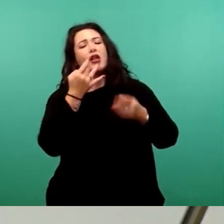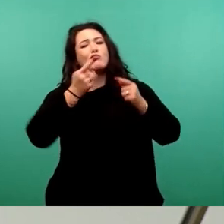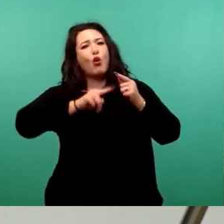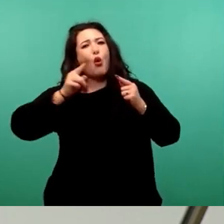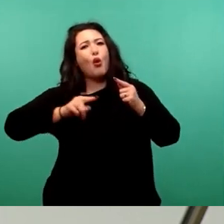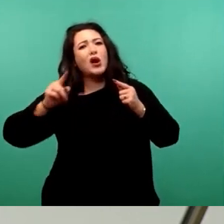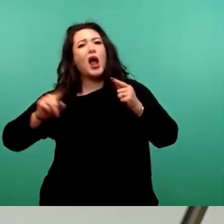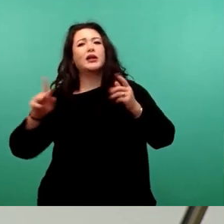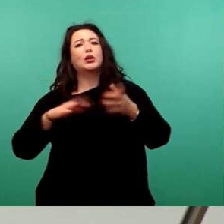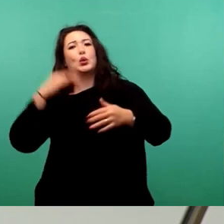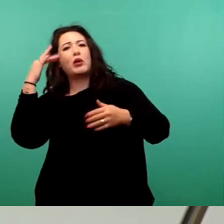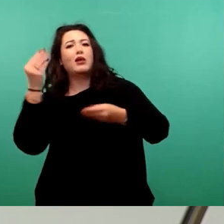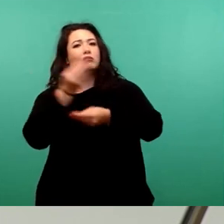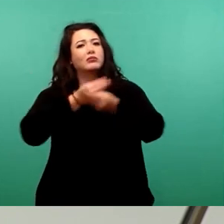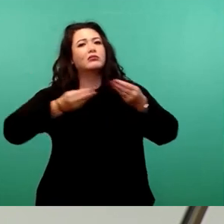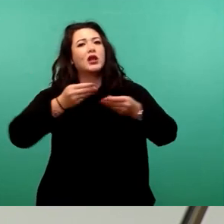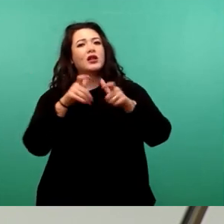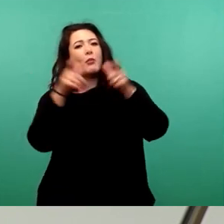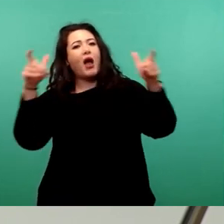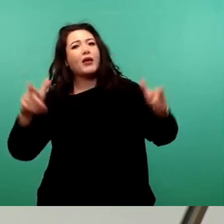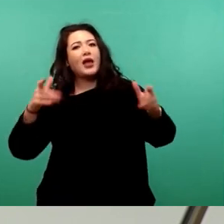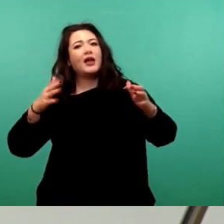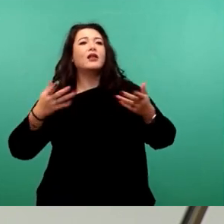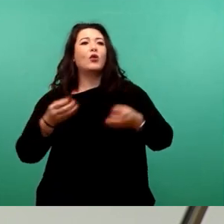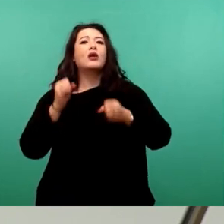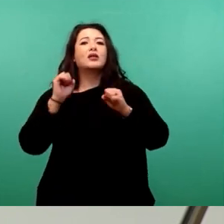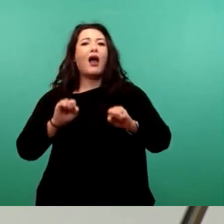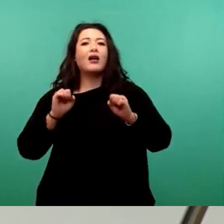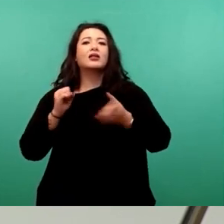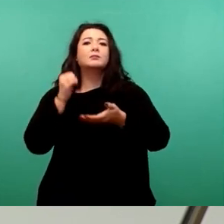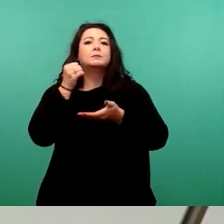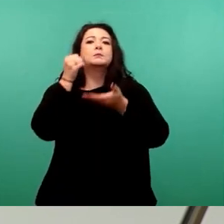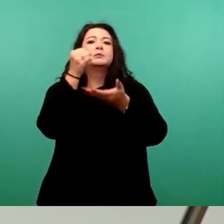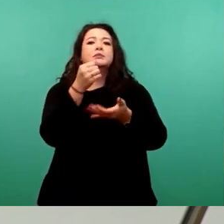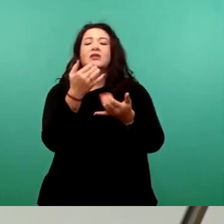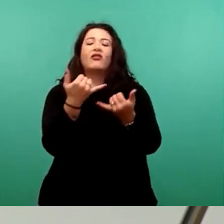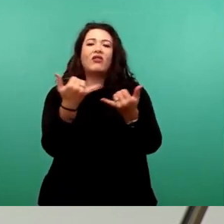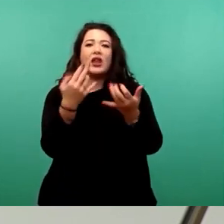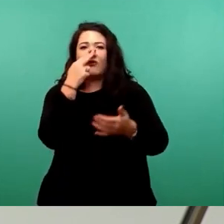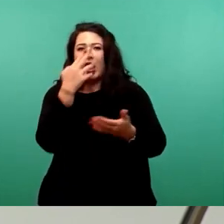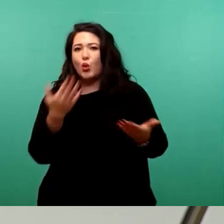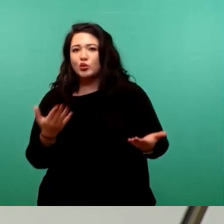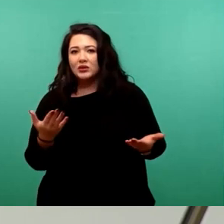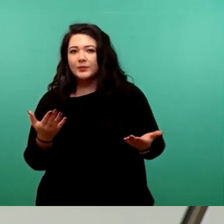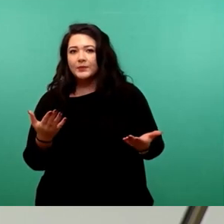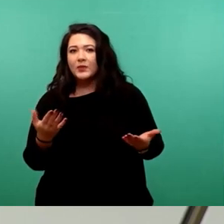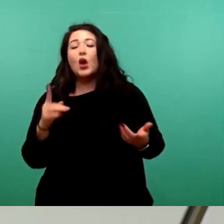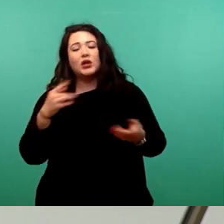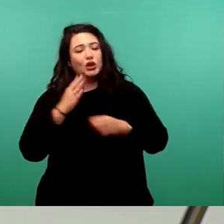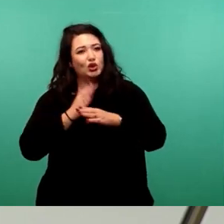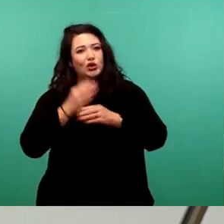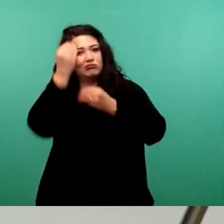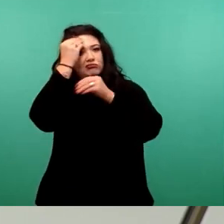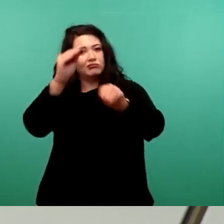gesprochen haben, was die generelle Verbesserung der Situation in Schulsekretariaten angeht, wo ich schon mal ankündigen werde, dass wir am 7